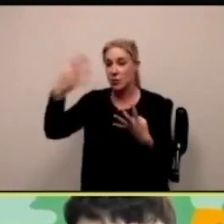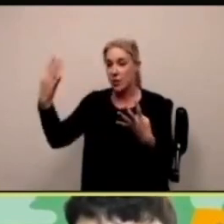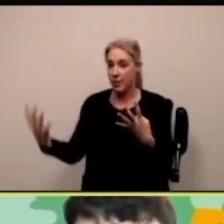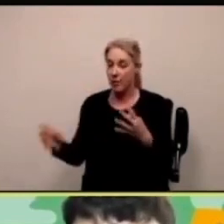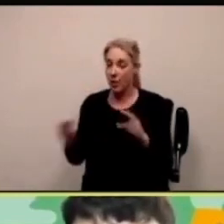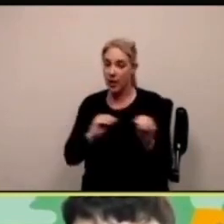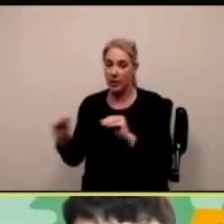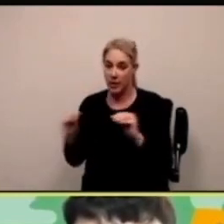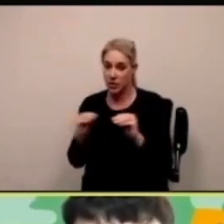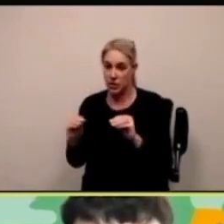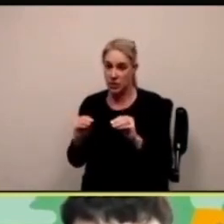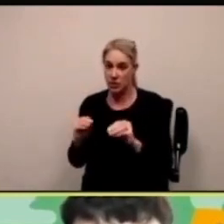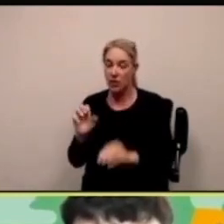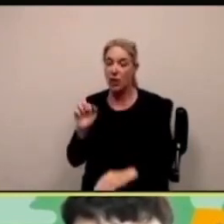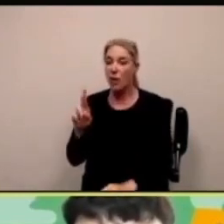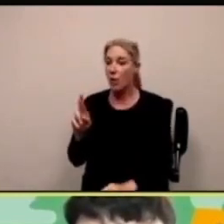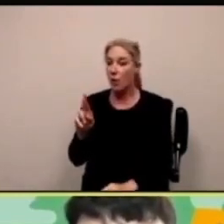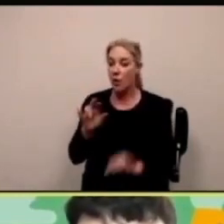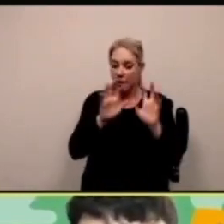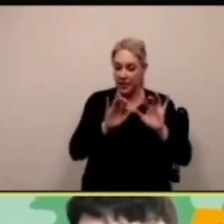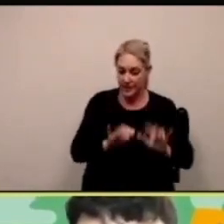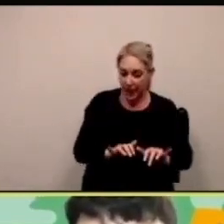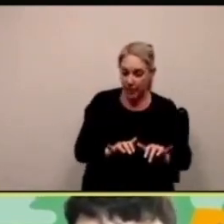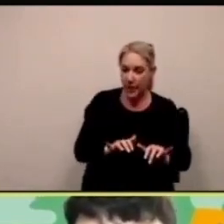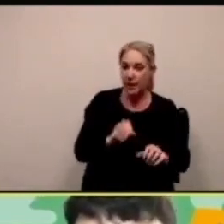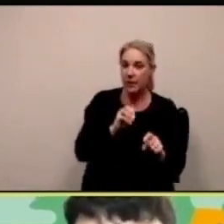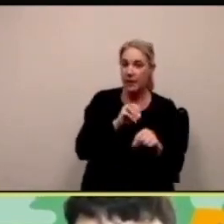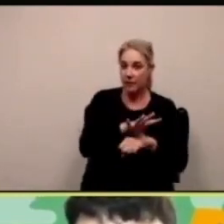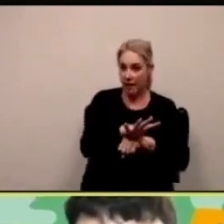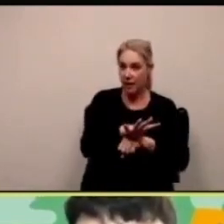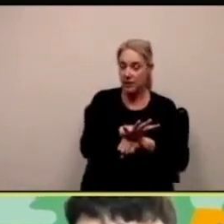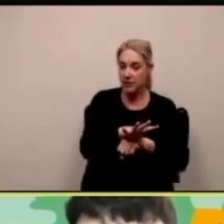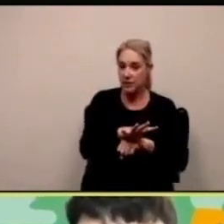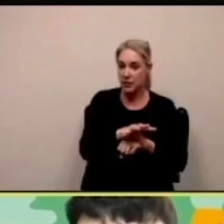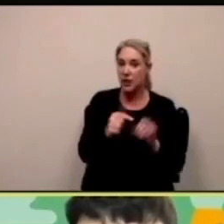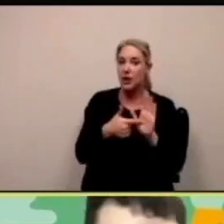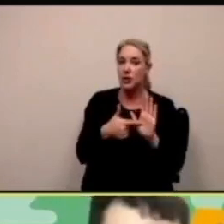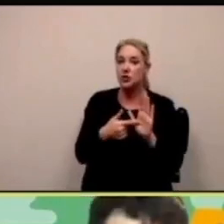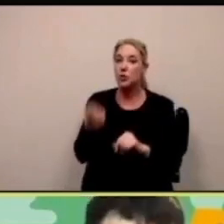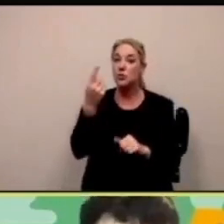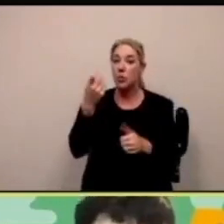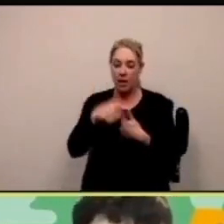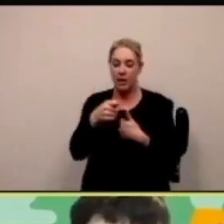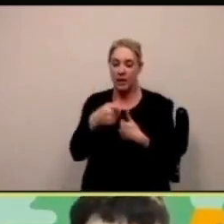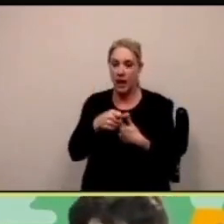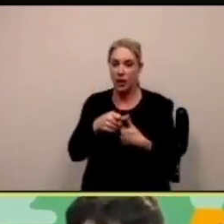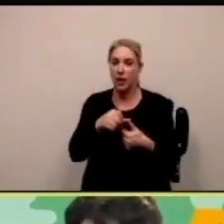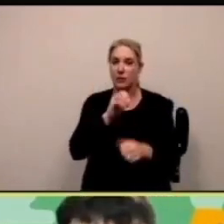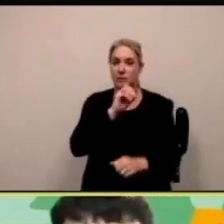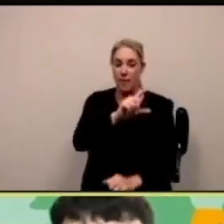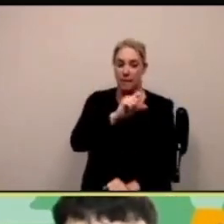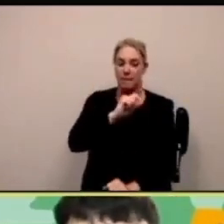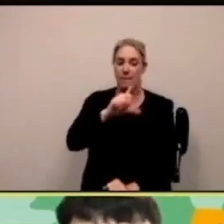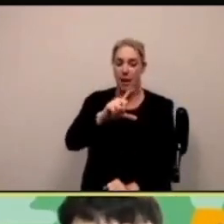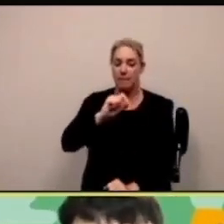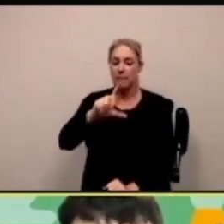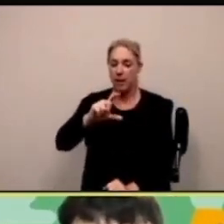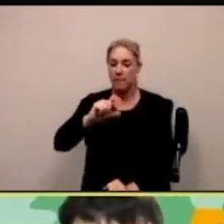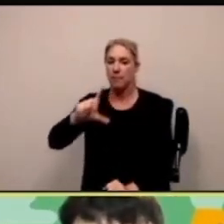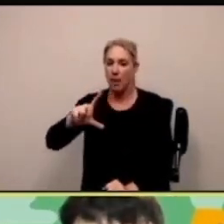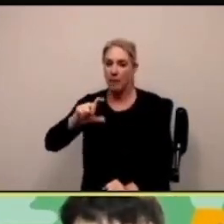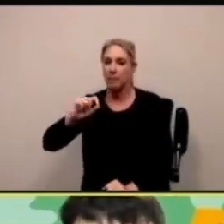diciamo però con un altro effetto allora posso animare qualche animazione speciale qualche effetto